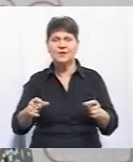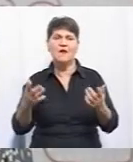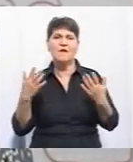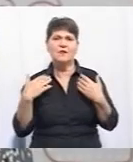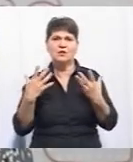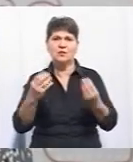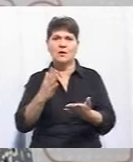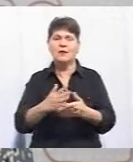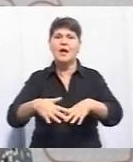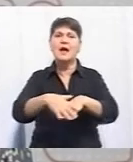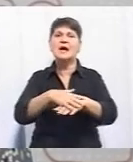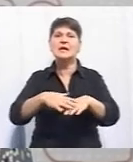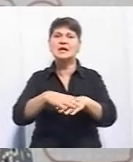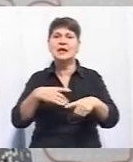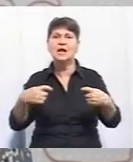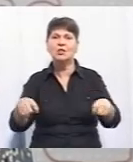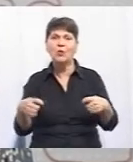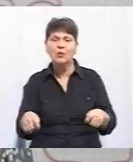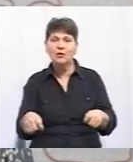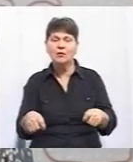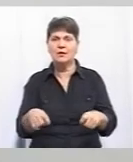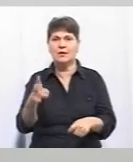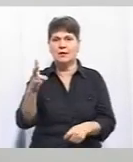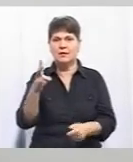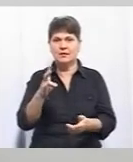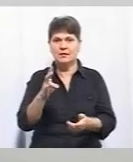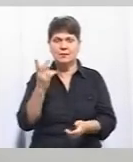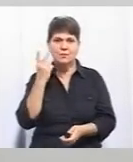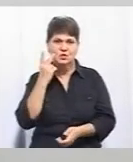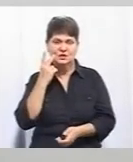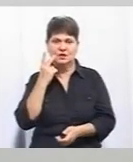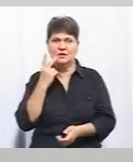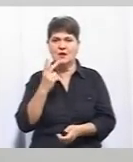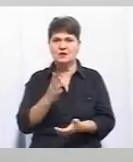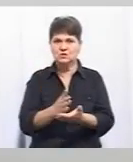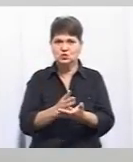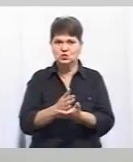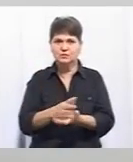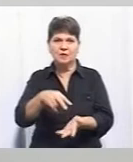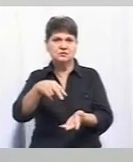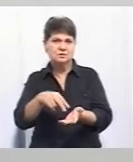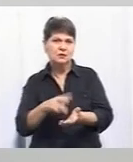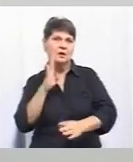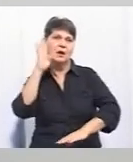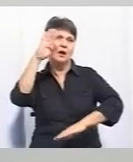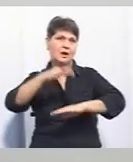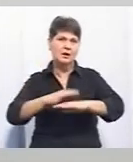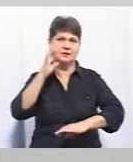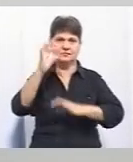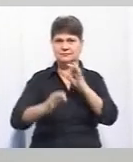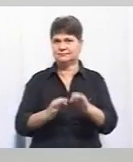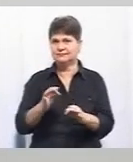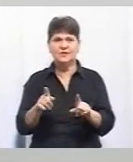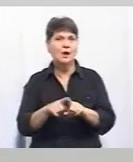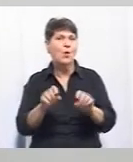це безпосередньо на постійному несенні служби, безпосередньо стояти цілодобово, як